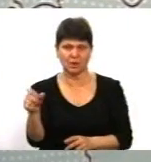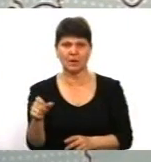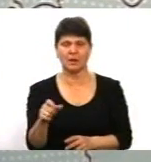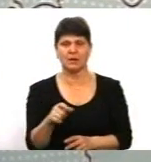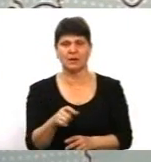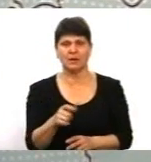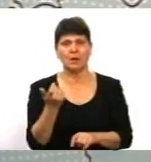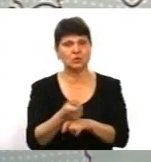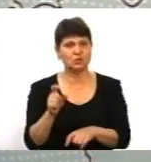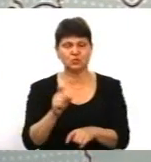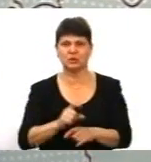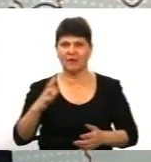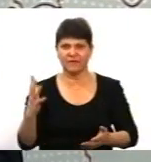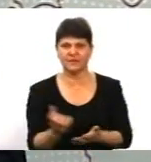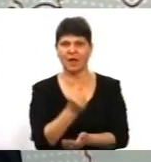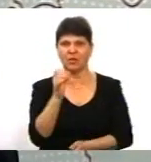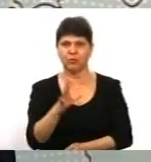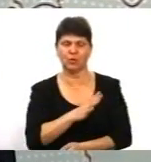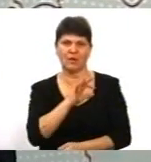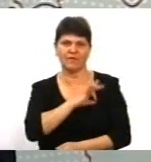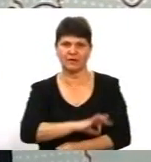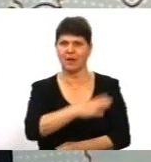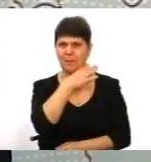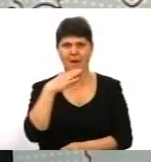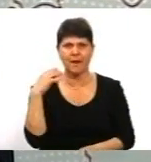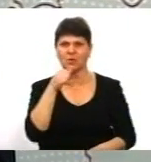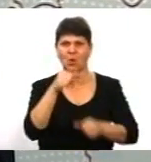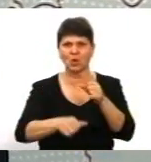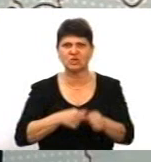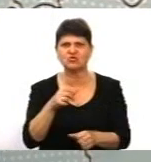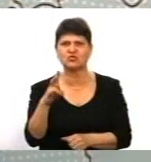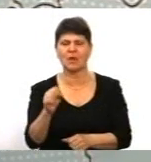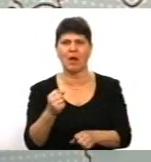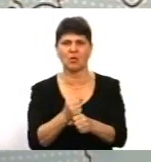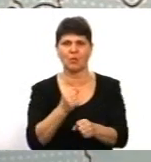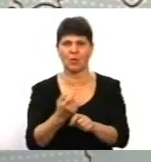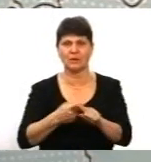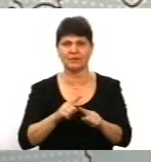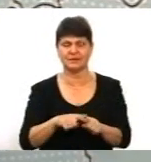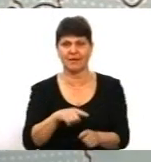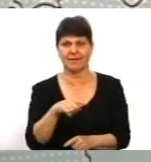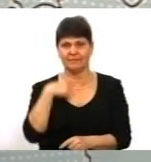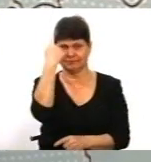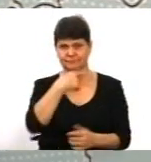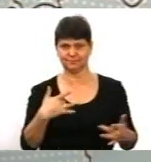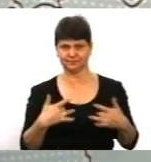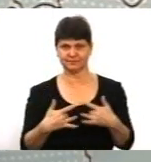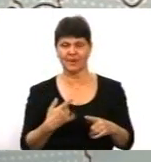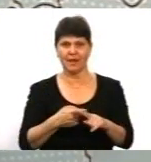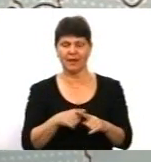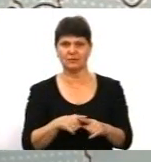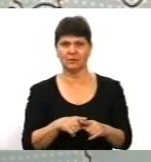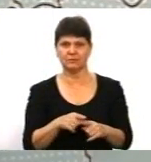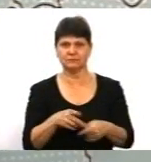дуже вдало було використано. багаторічна робота на цей образ. І вона спрацювала.